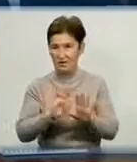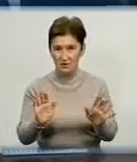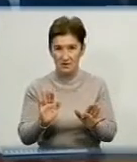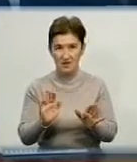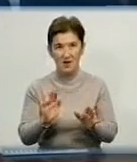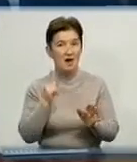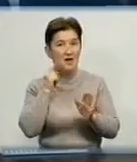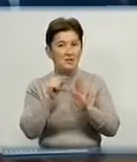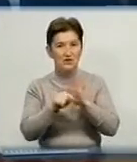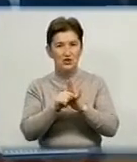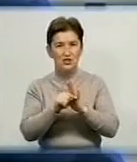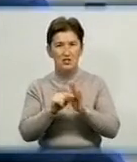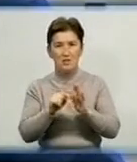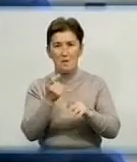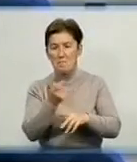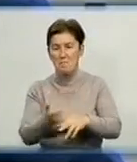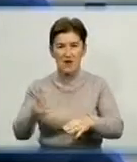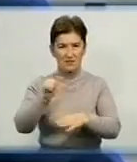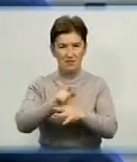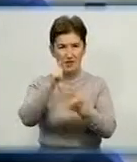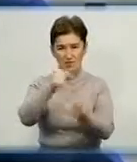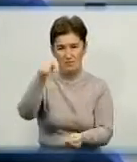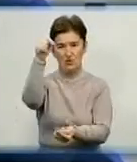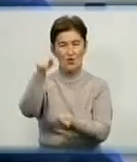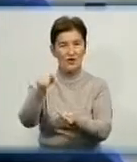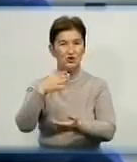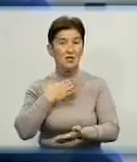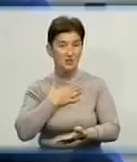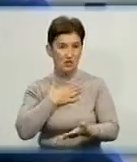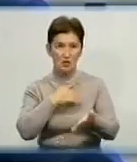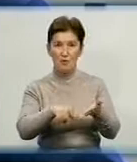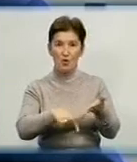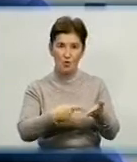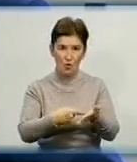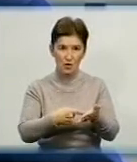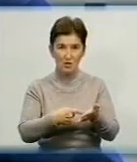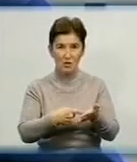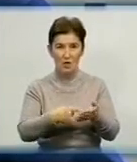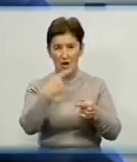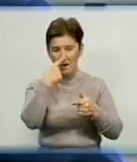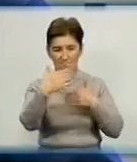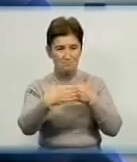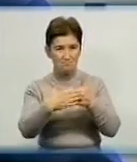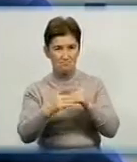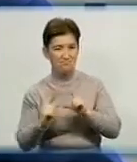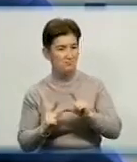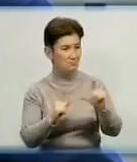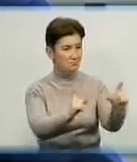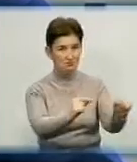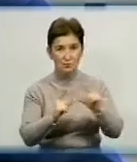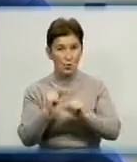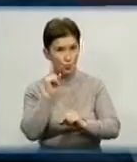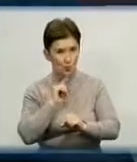максимально підходящим к нашому місті, к локации. І, головне, ефективно